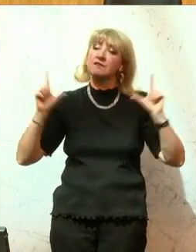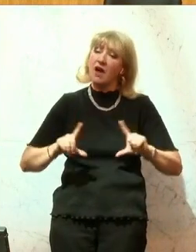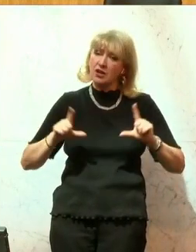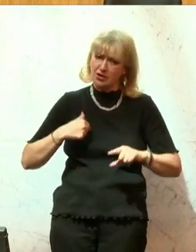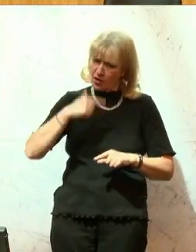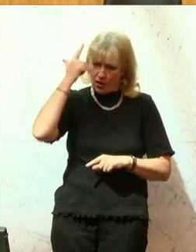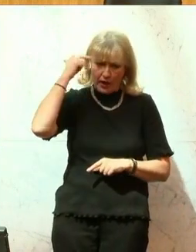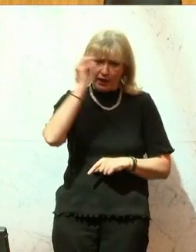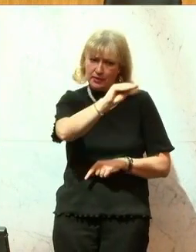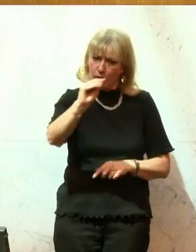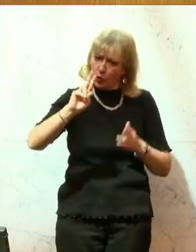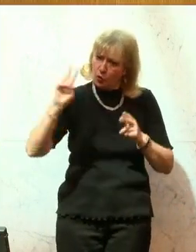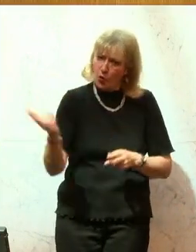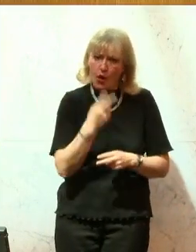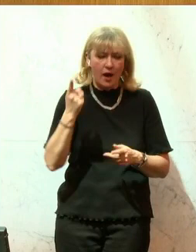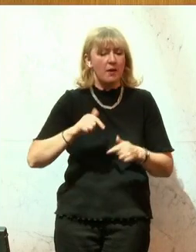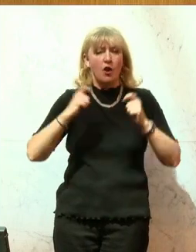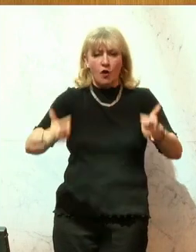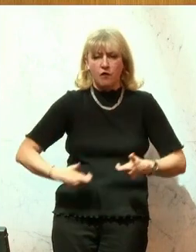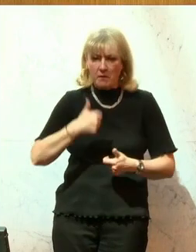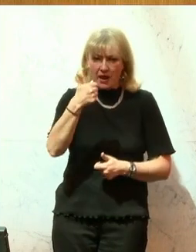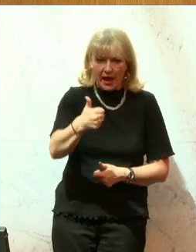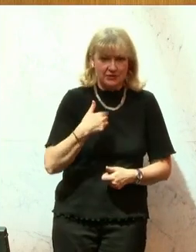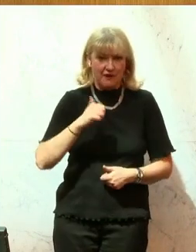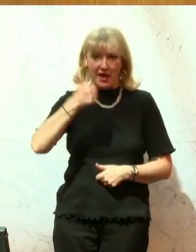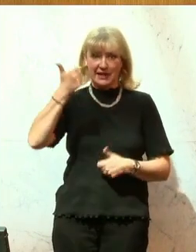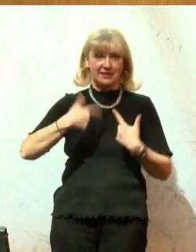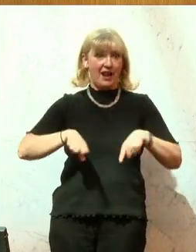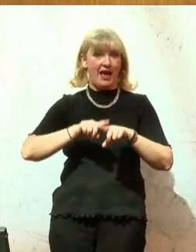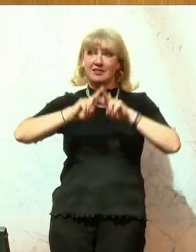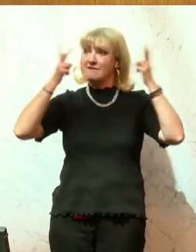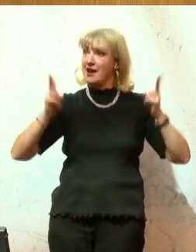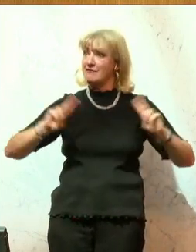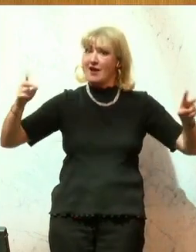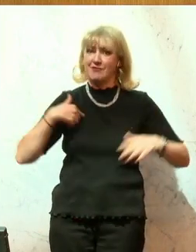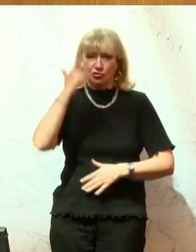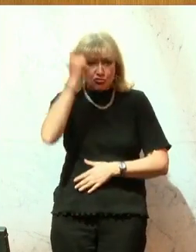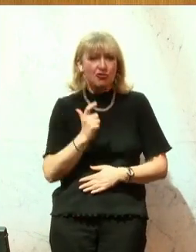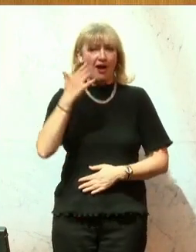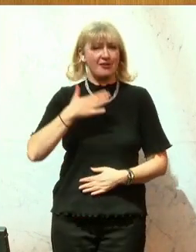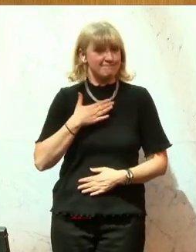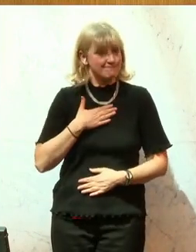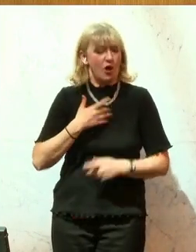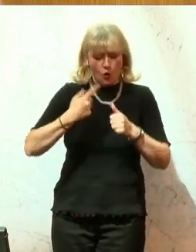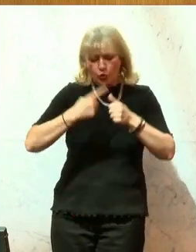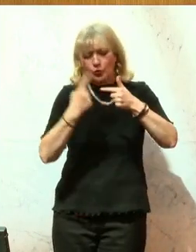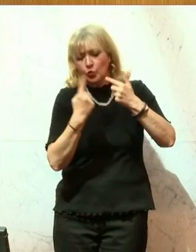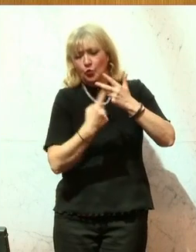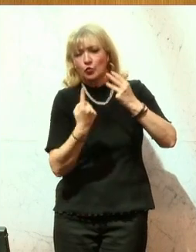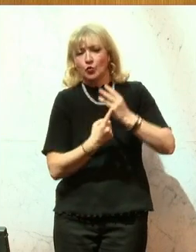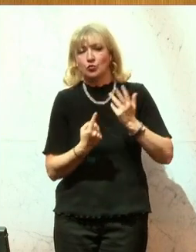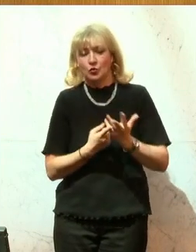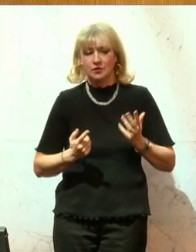erinnere noch einmal an die Formel 1. Wir waren das erste Land weltweit, die wieder gestartet haben. Und, und, und, und.